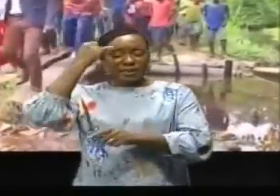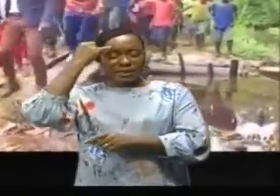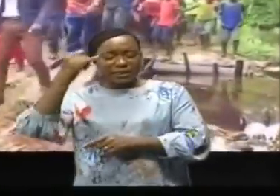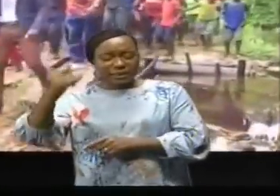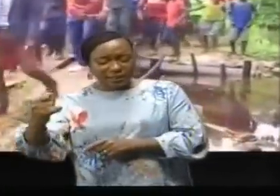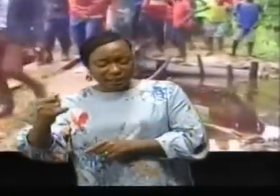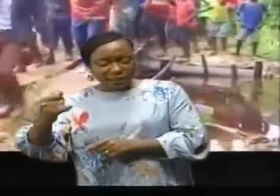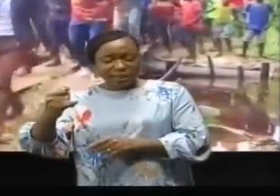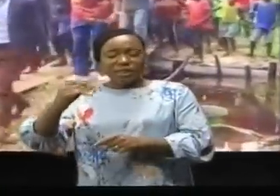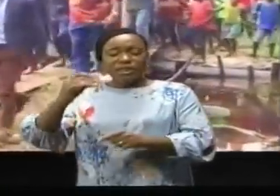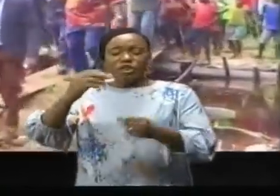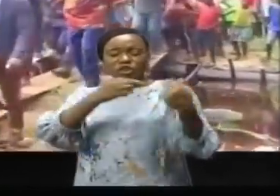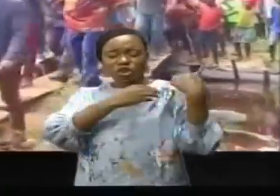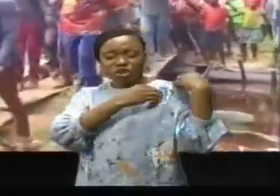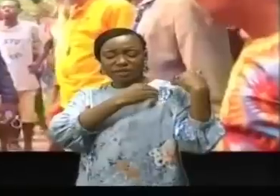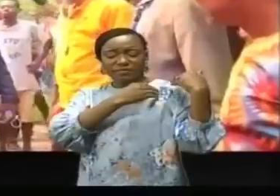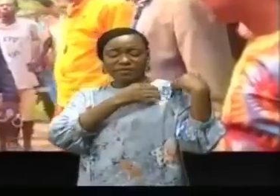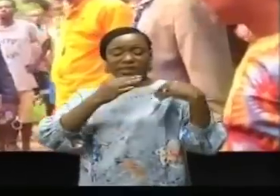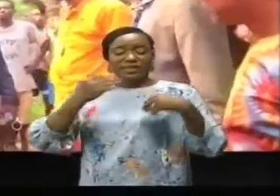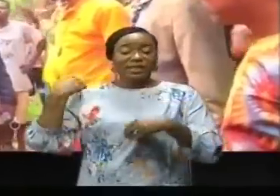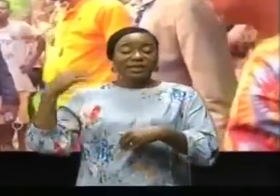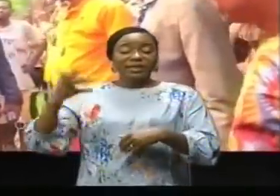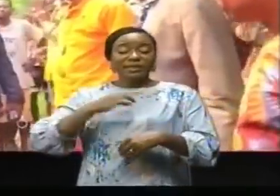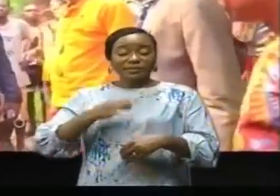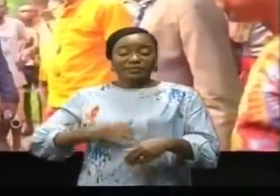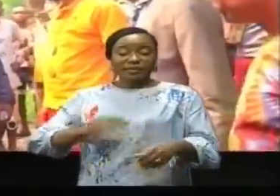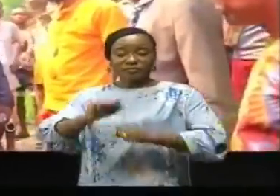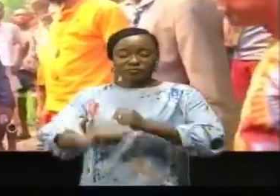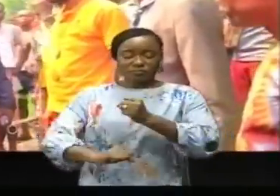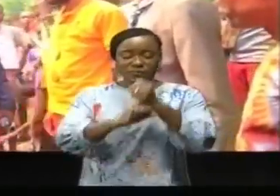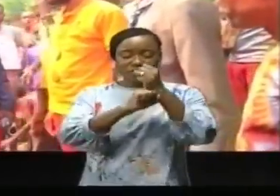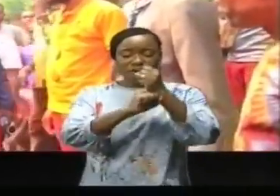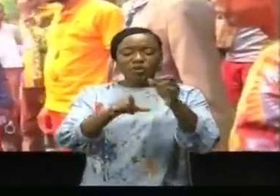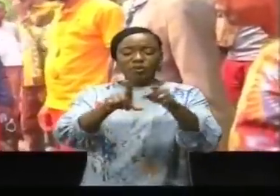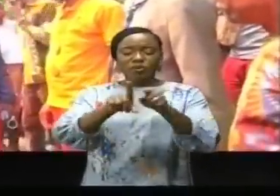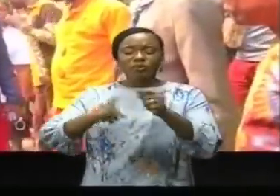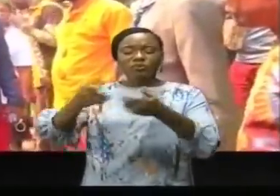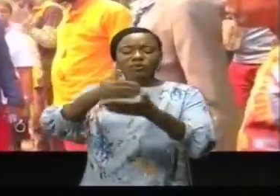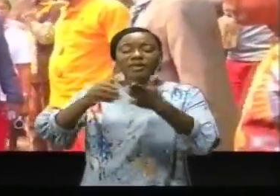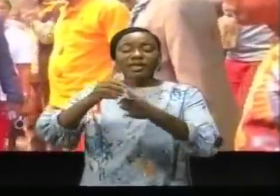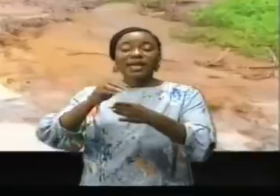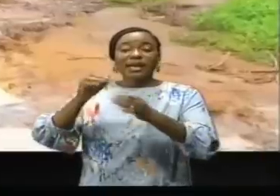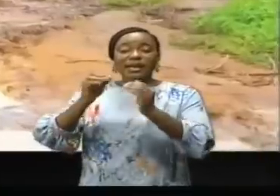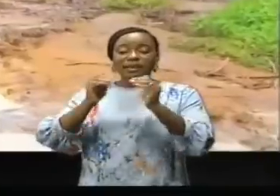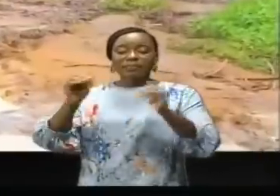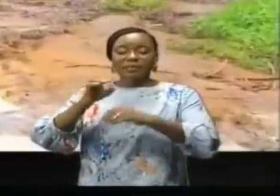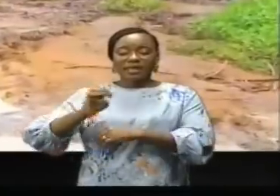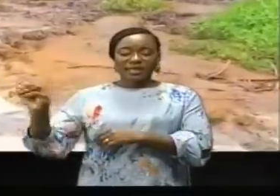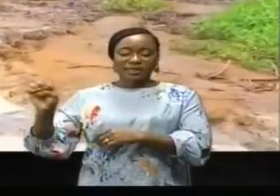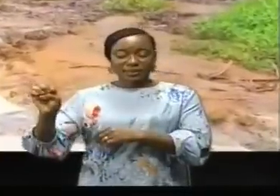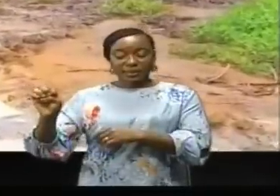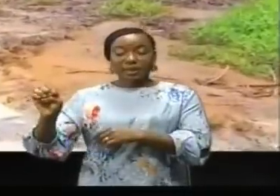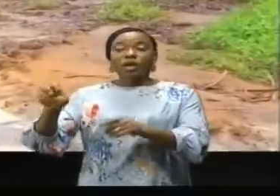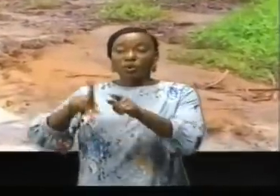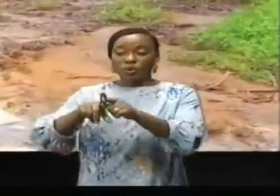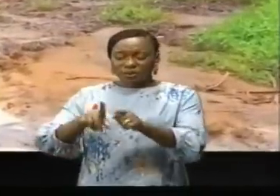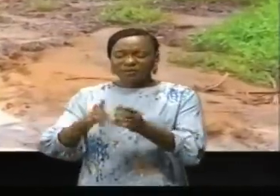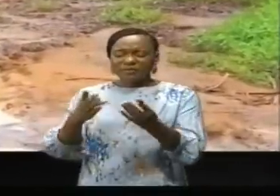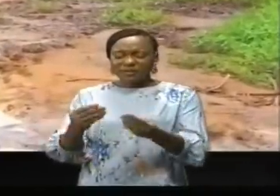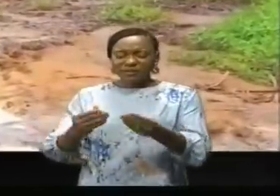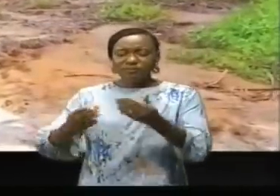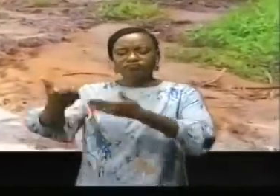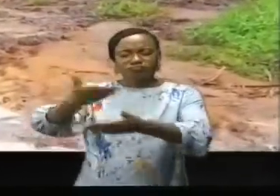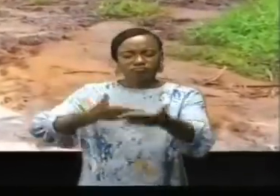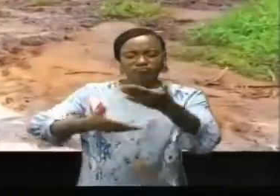-Tulombo, de consolider la paix dans la partie est de la République démocratique du Congo. Pour faciliter les transactions commerciales et la